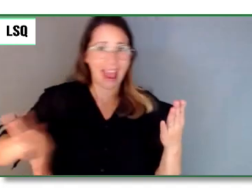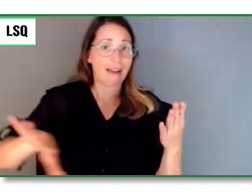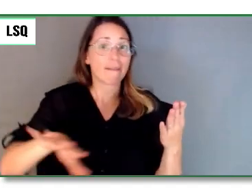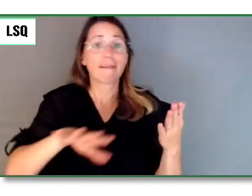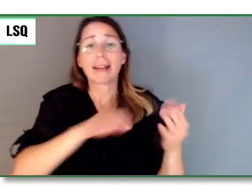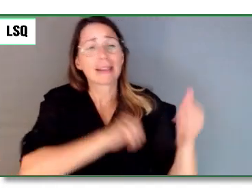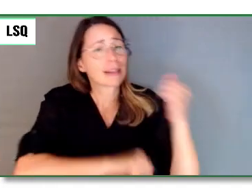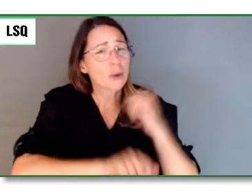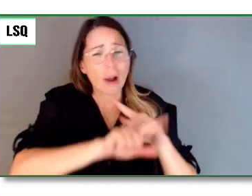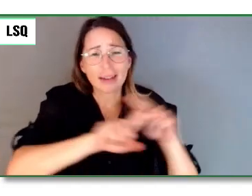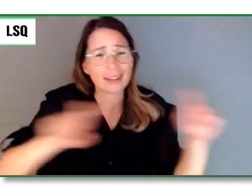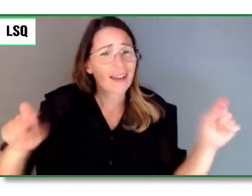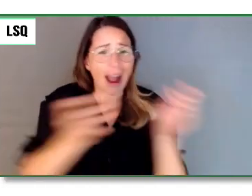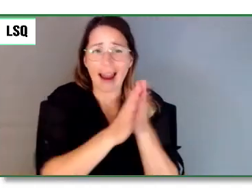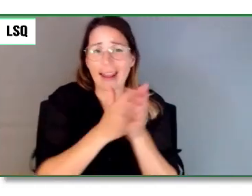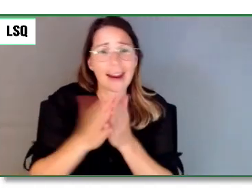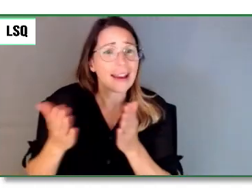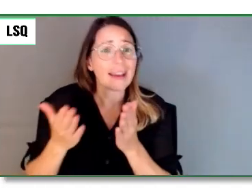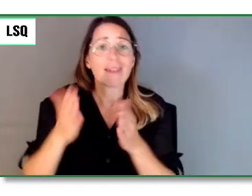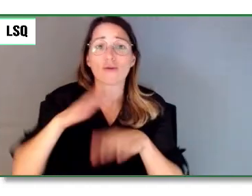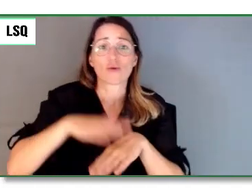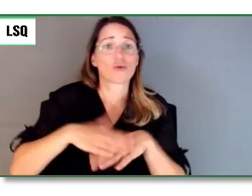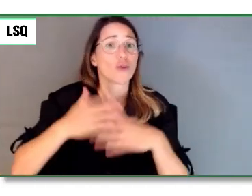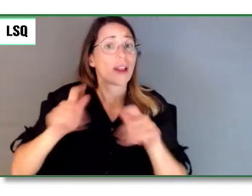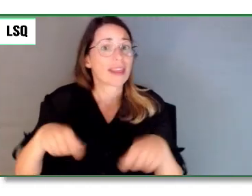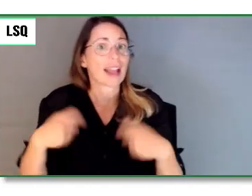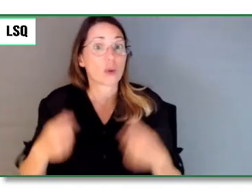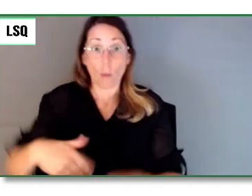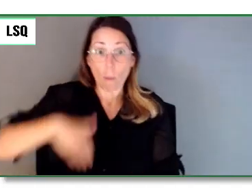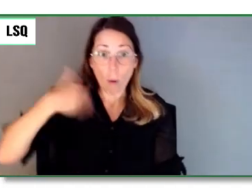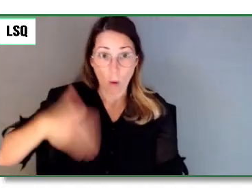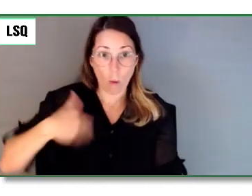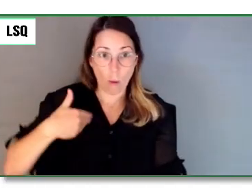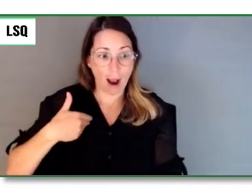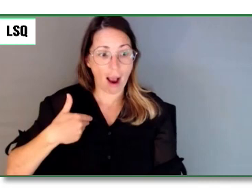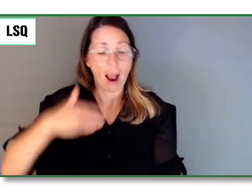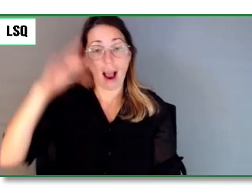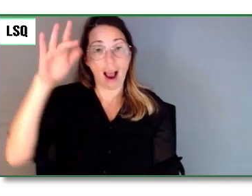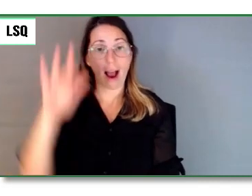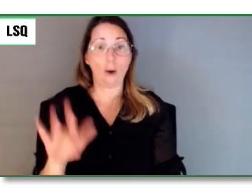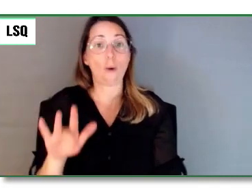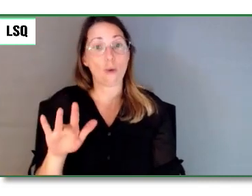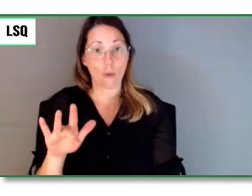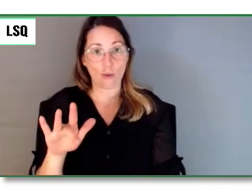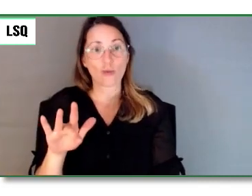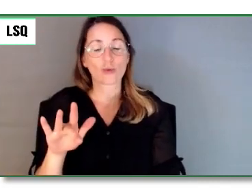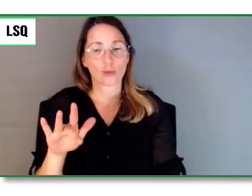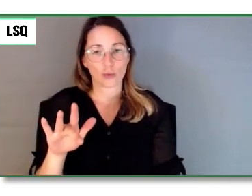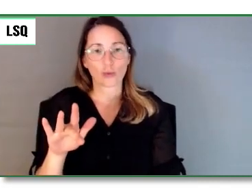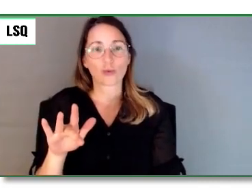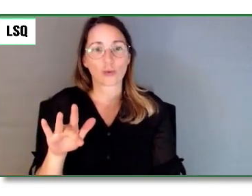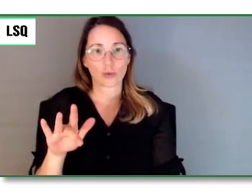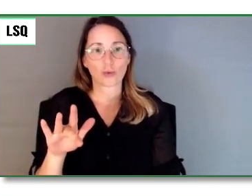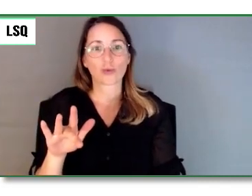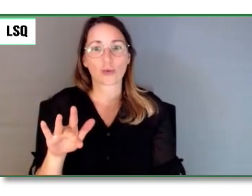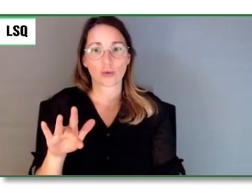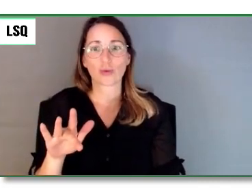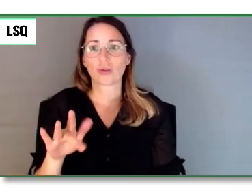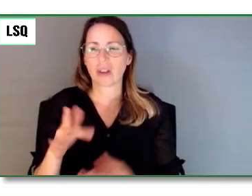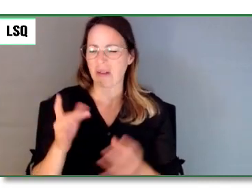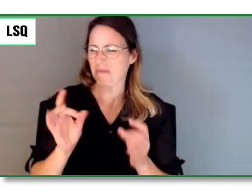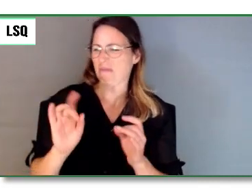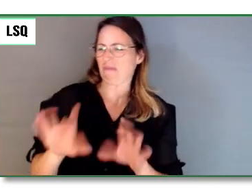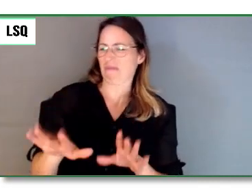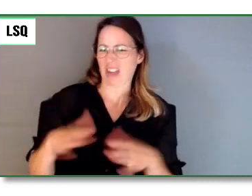du mépris envers le corps. Et j'essaie, moi, de